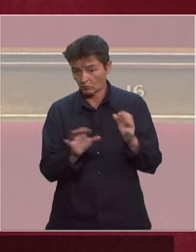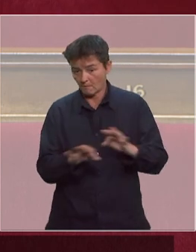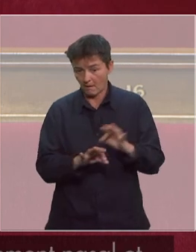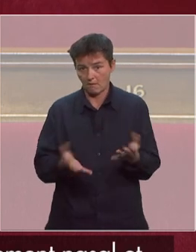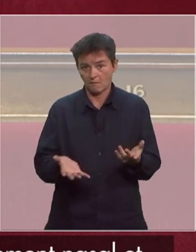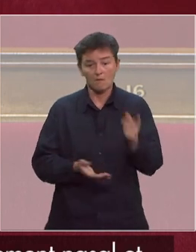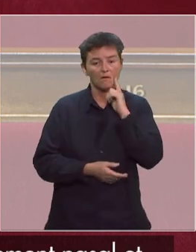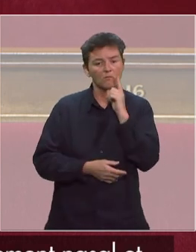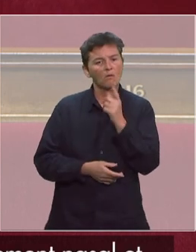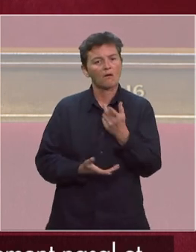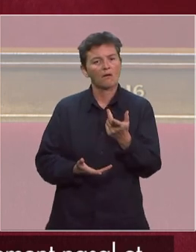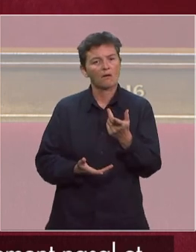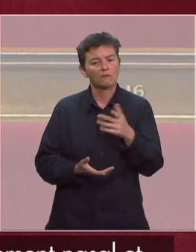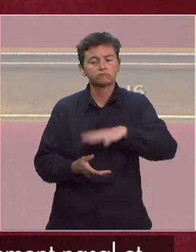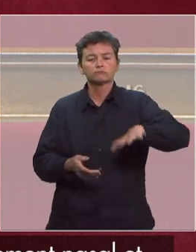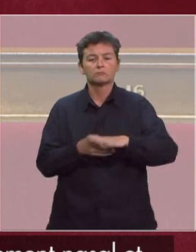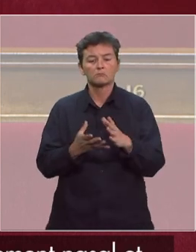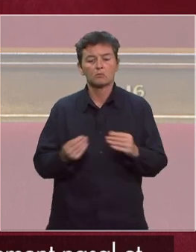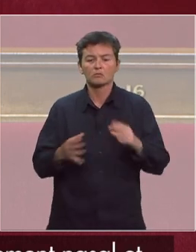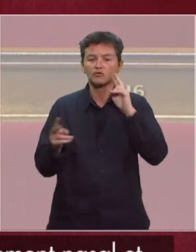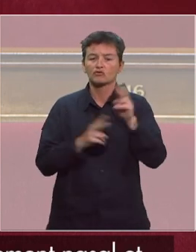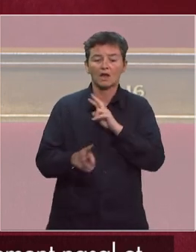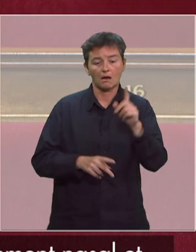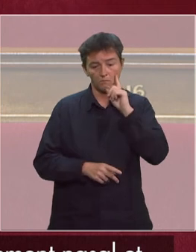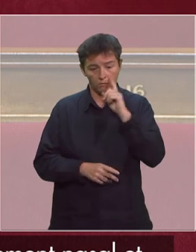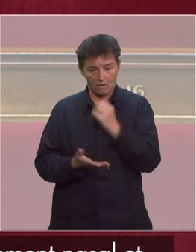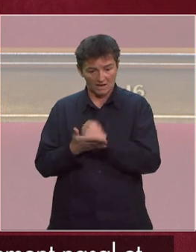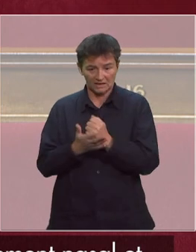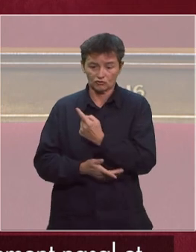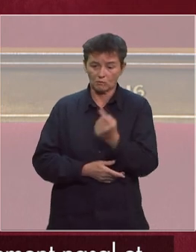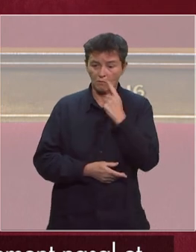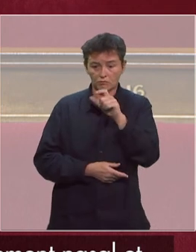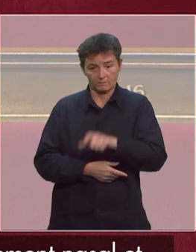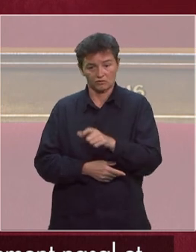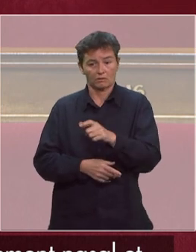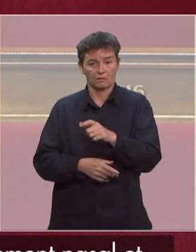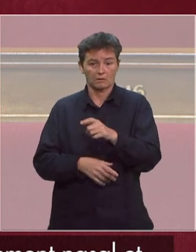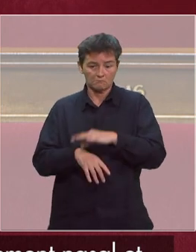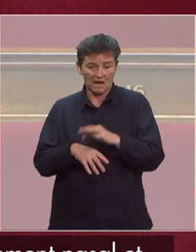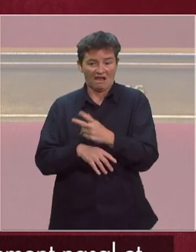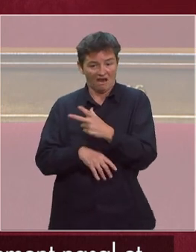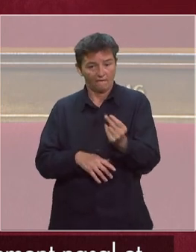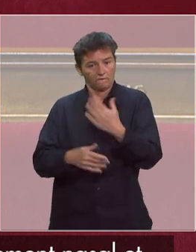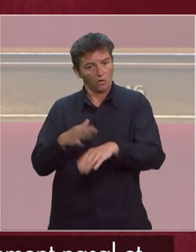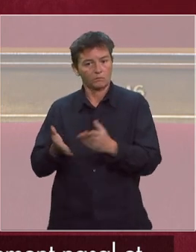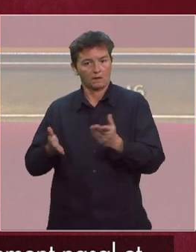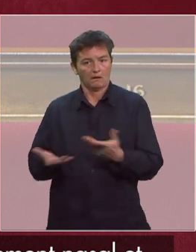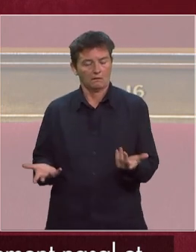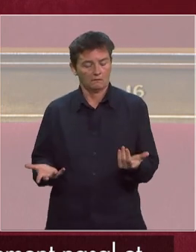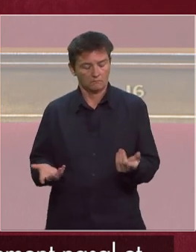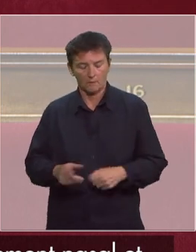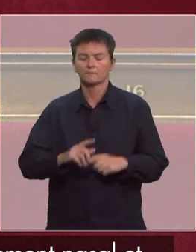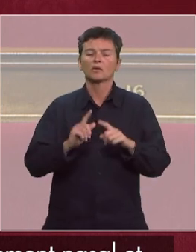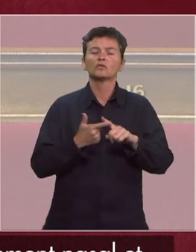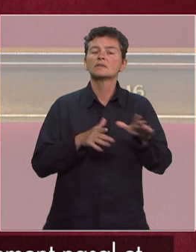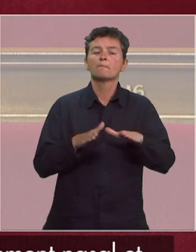? Pourquoi au sein de la population générale limiter le test aux seuls patients graves et hospitalisés ? La deuxième méthode,